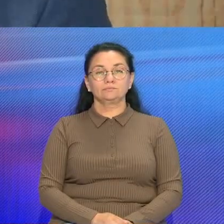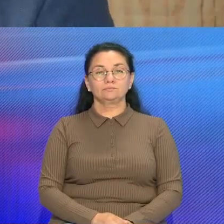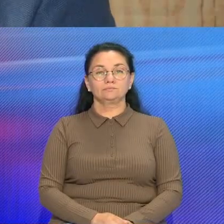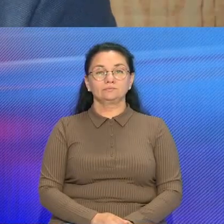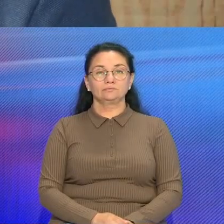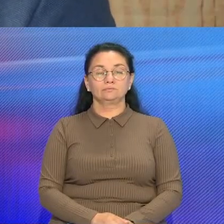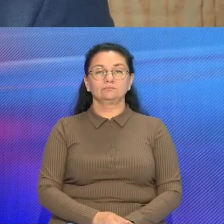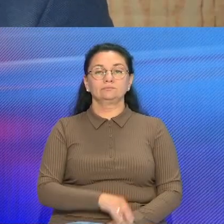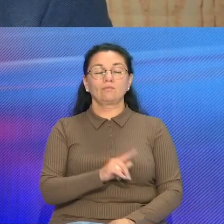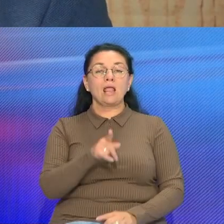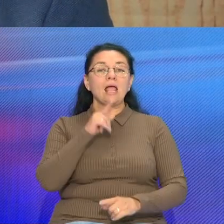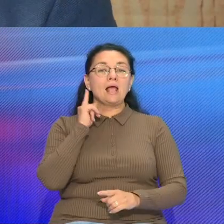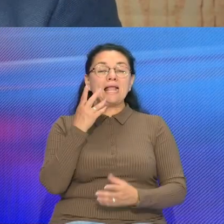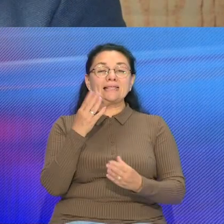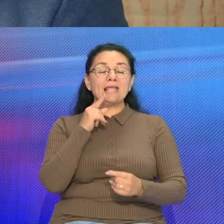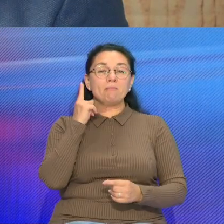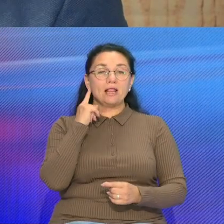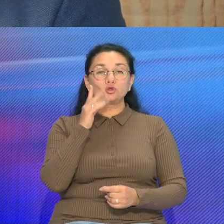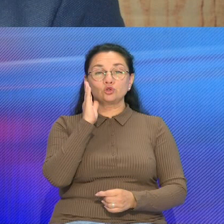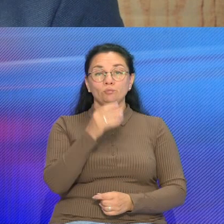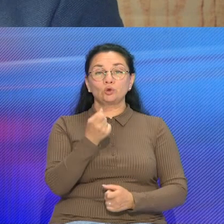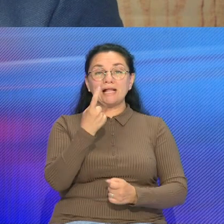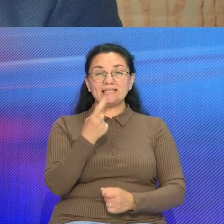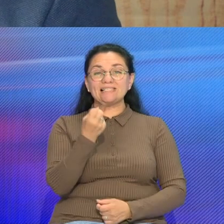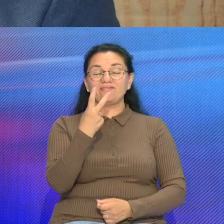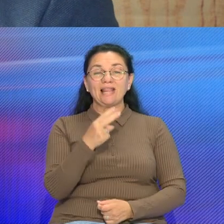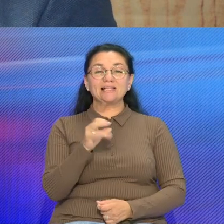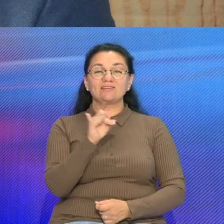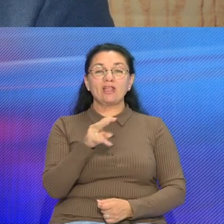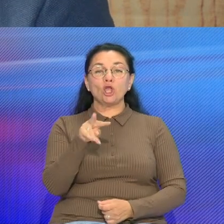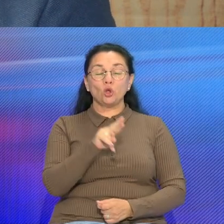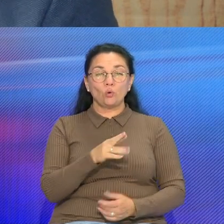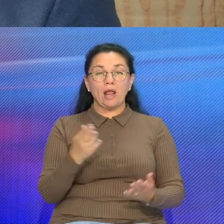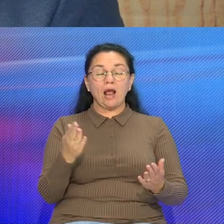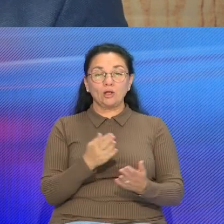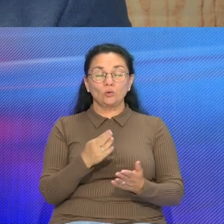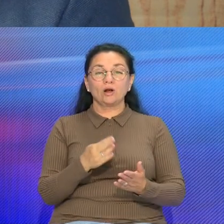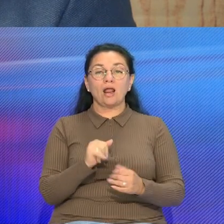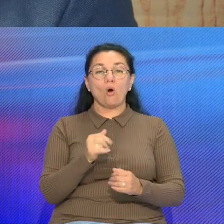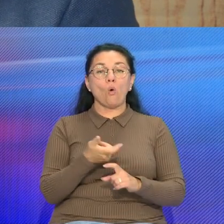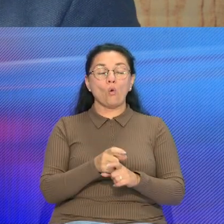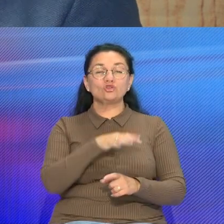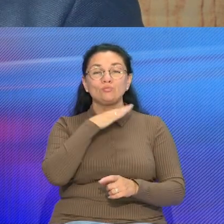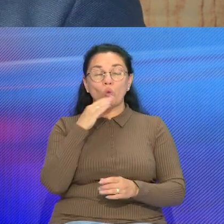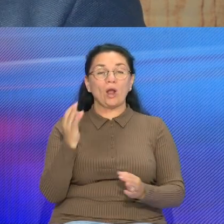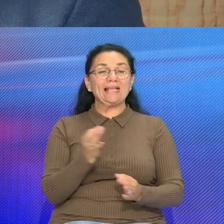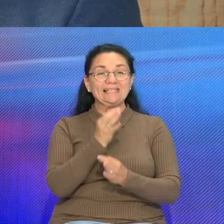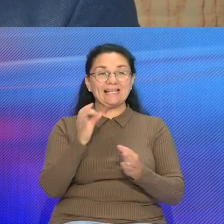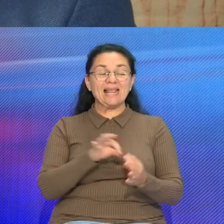Дни молодежи состоятся 11-12 июля В рамках которых очень много интересных проектов, программ